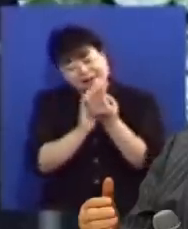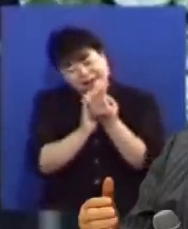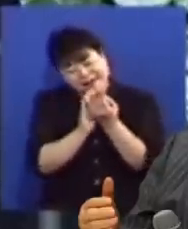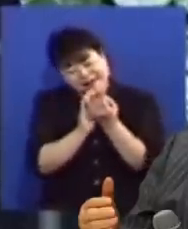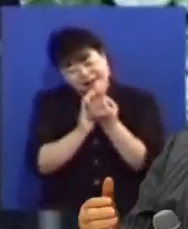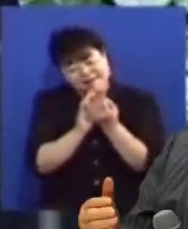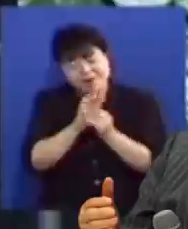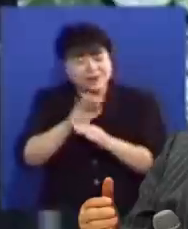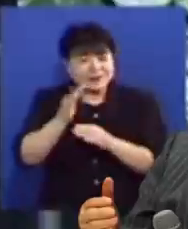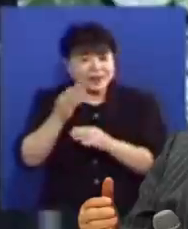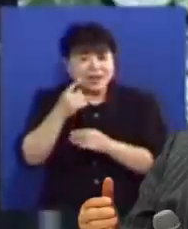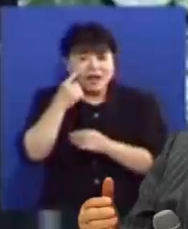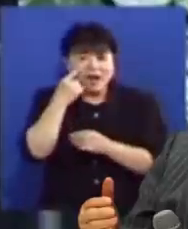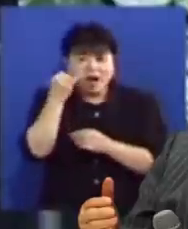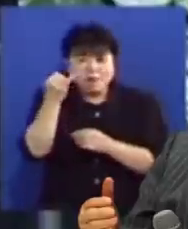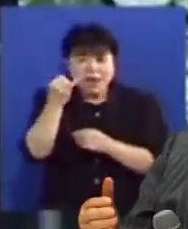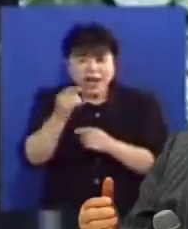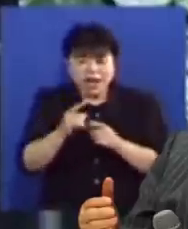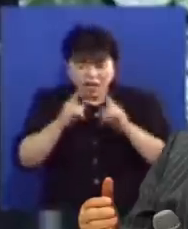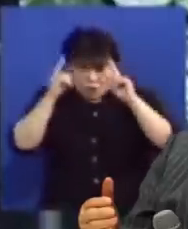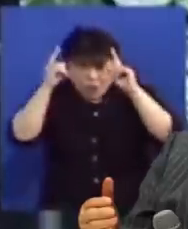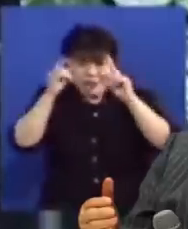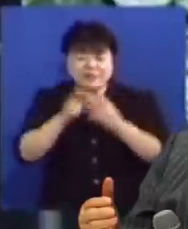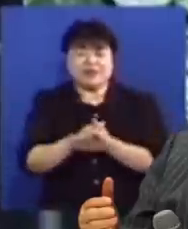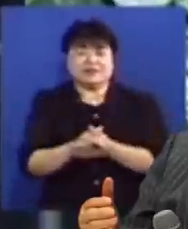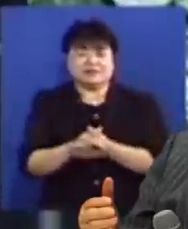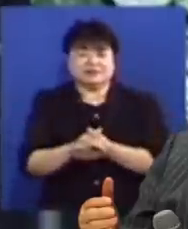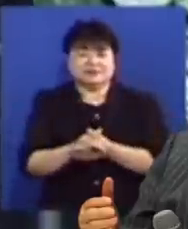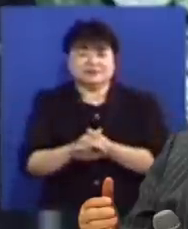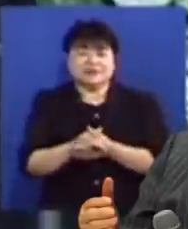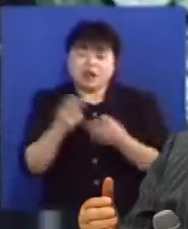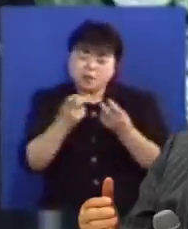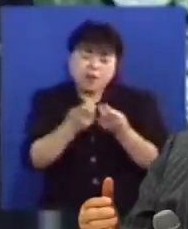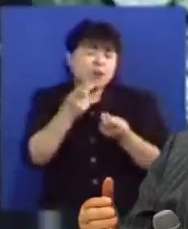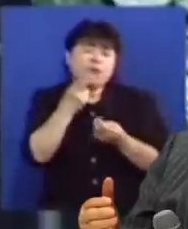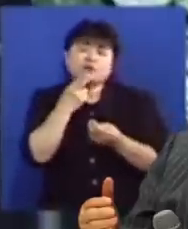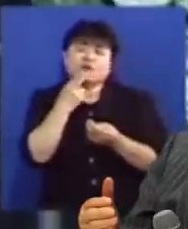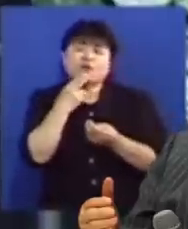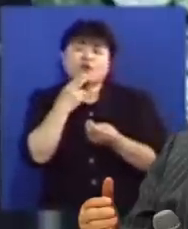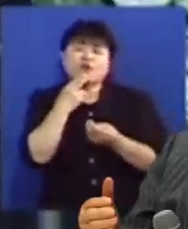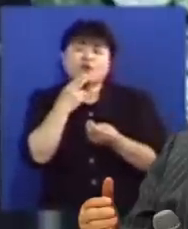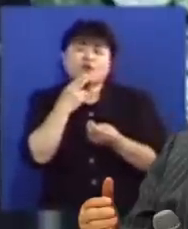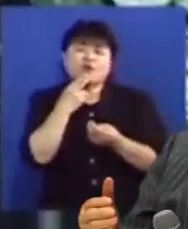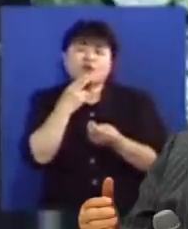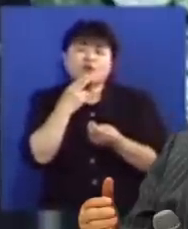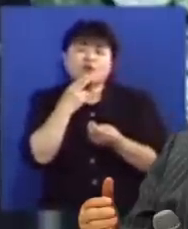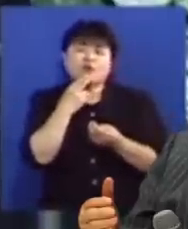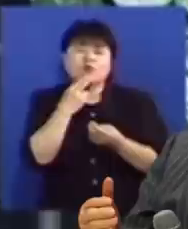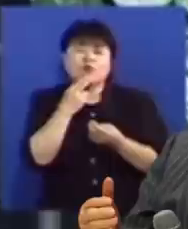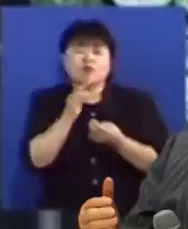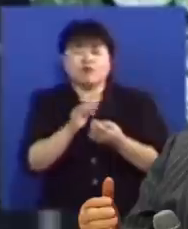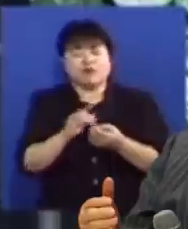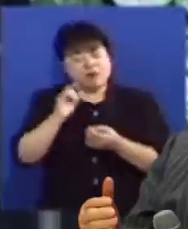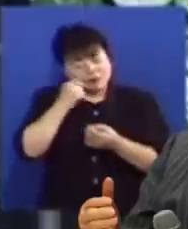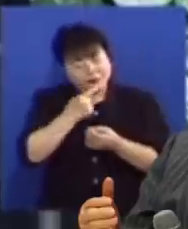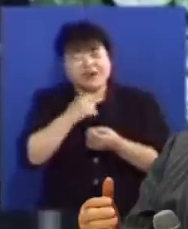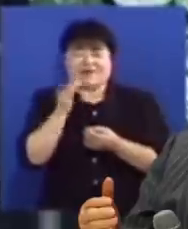어머니에게 마음의 상처를 줘 놓으면 누구에게 아양을 누구에게 떨어뜨려 사람도 없어요